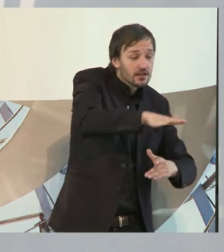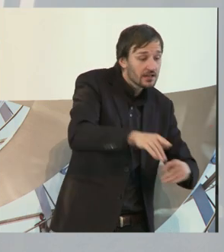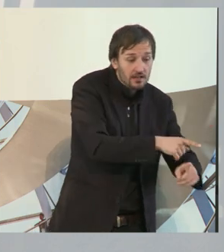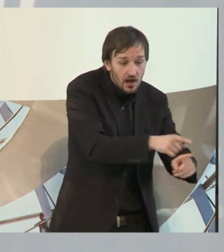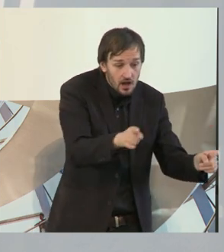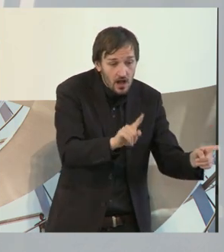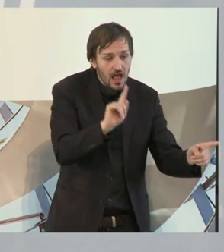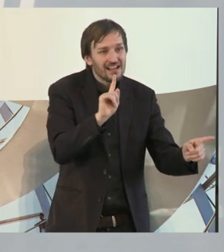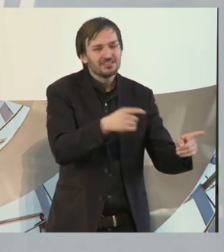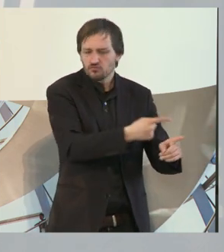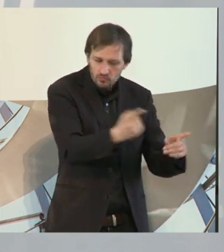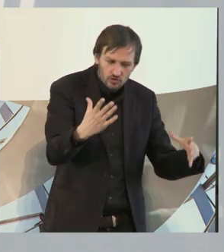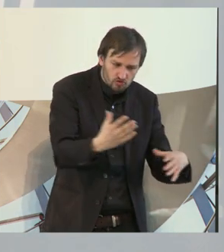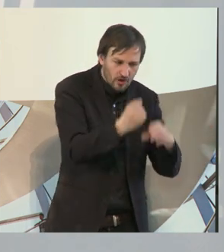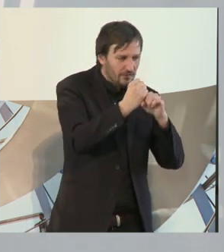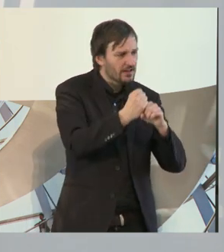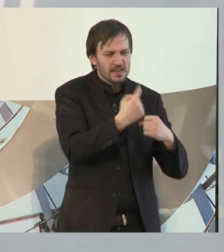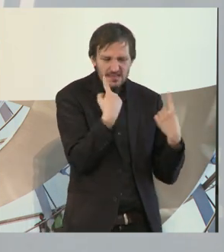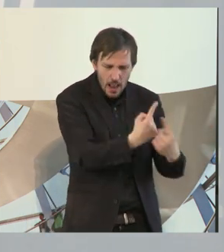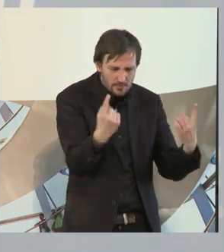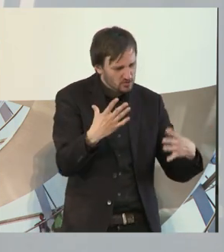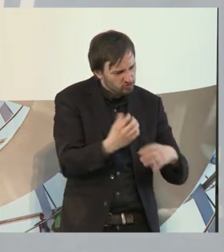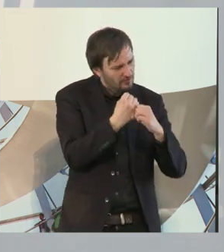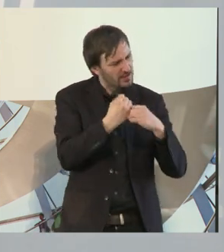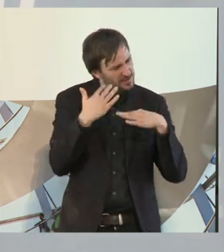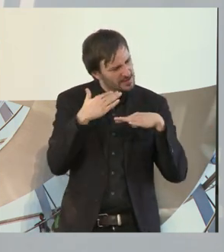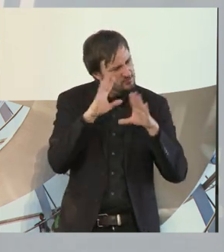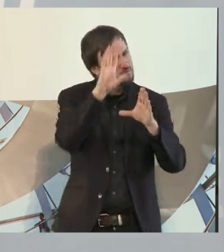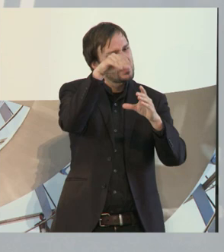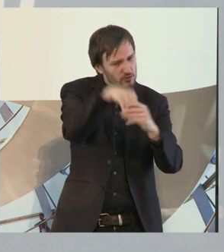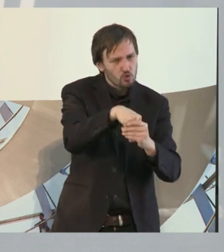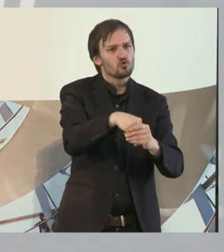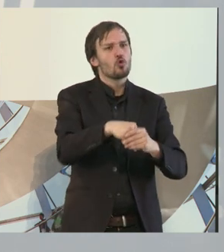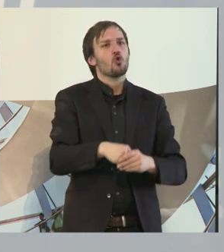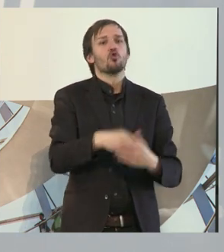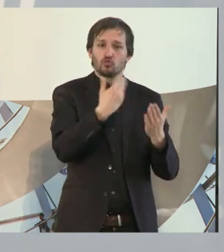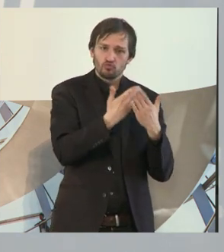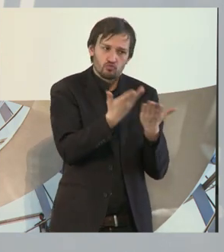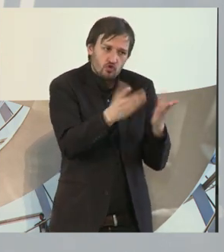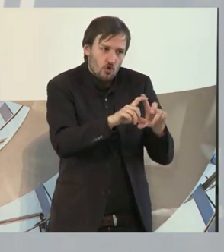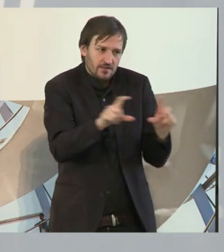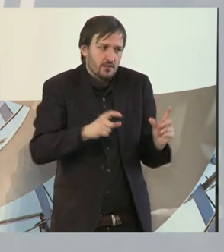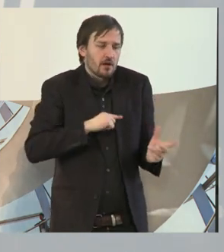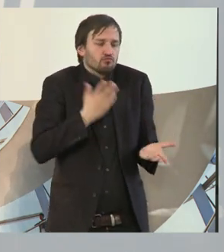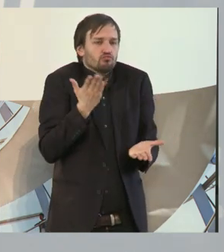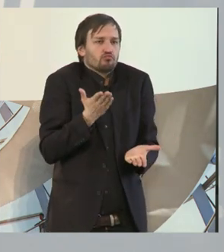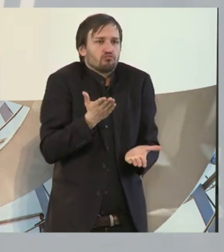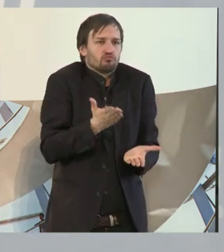unglaubliche Inklusionshilfe von sich aus leisten können. So, das wollte ich jetzt zu dem ganzen Thema sagen.